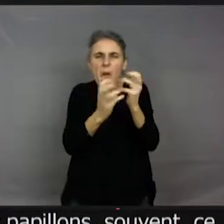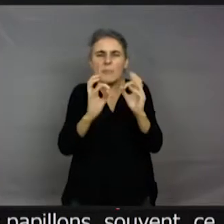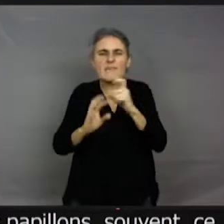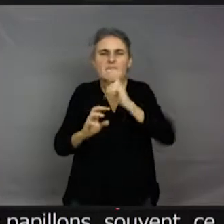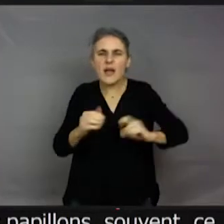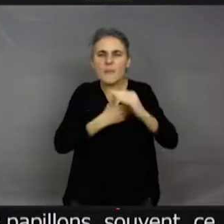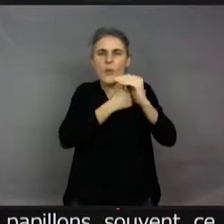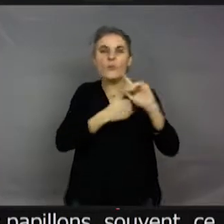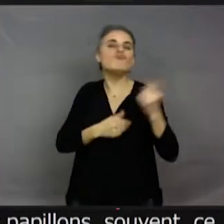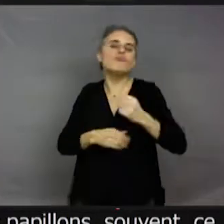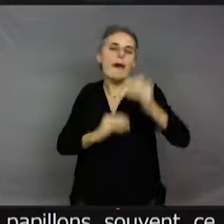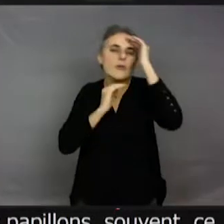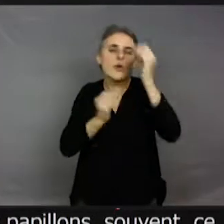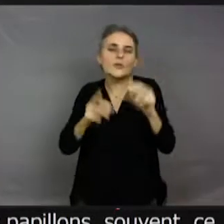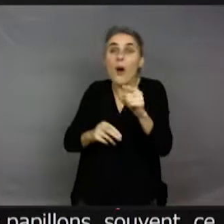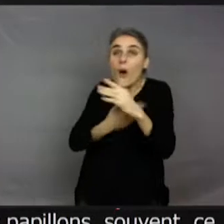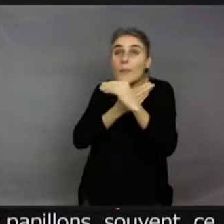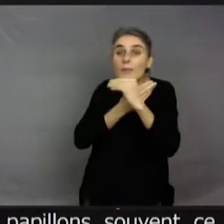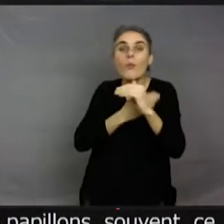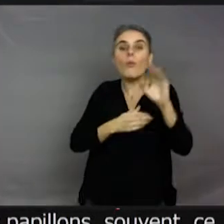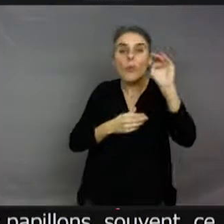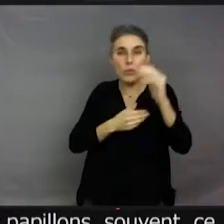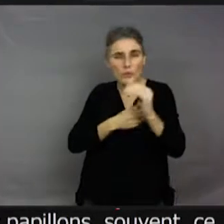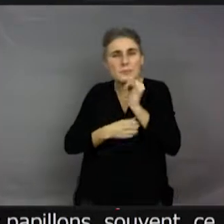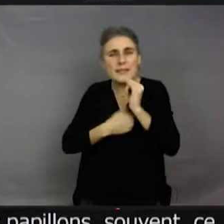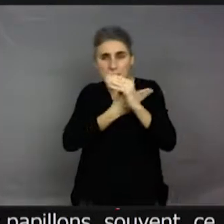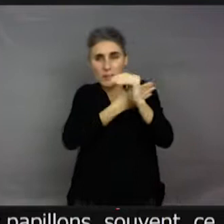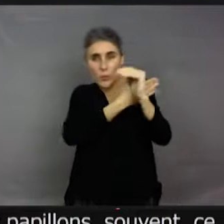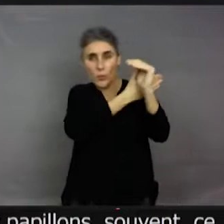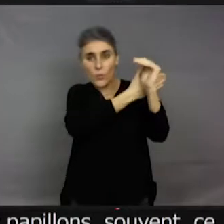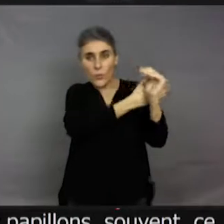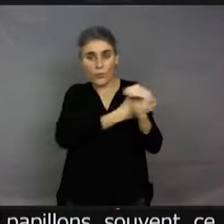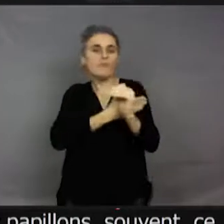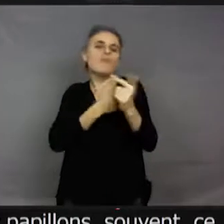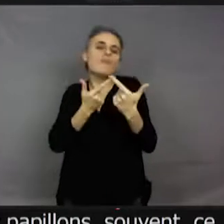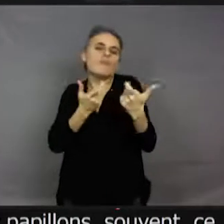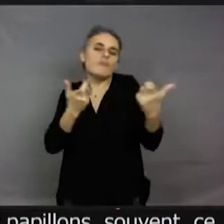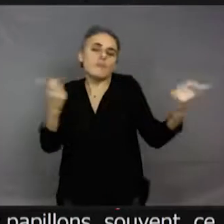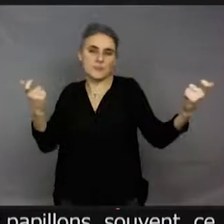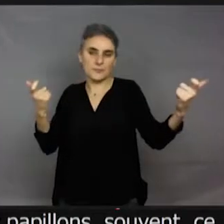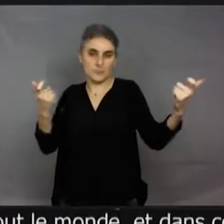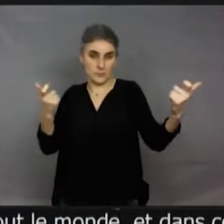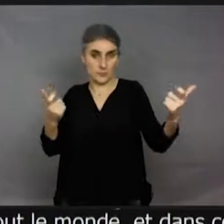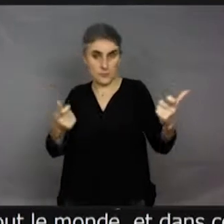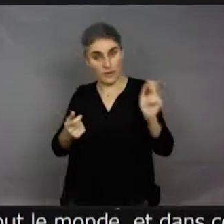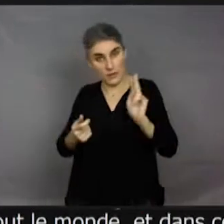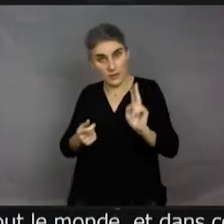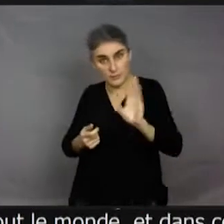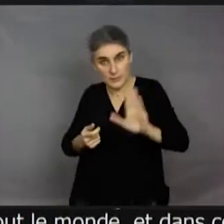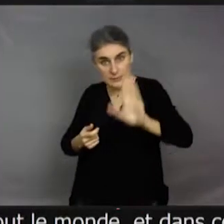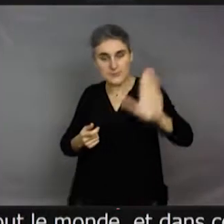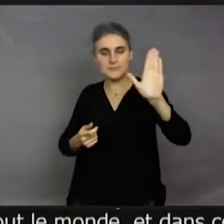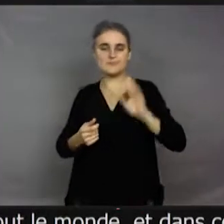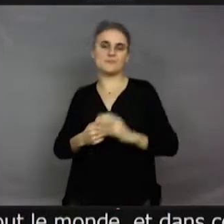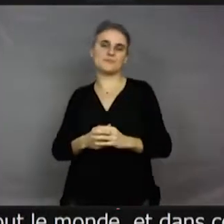monde dit, ah, regarde le petit papillon bleu qui est assez petit et dans ces papillons bleus, il y a plein d'espèces, il y en a comme ça qui sont très particuliers. Donc, non seulement,